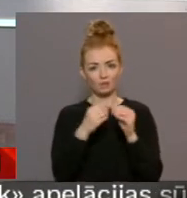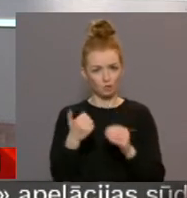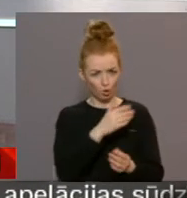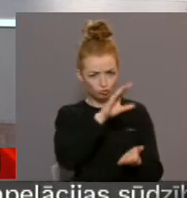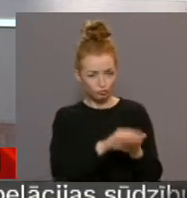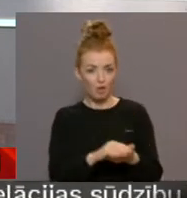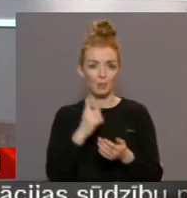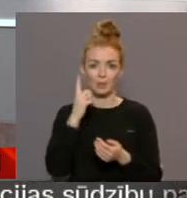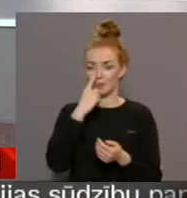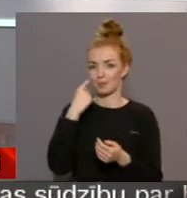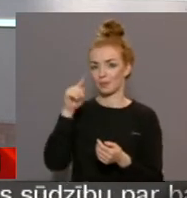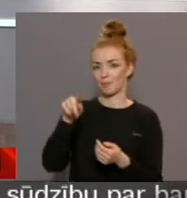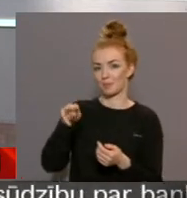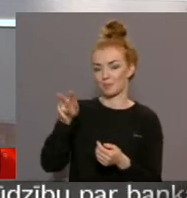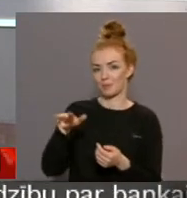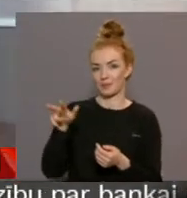gadu, gan mēneša garumā.